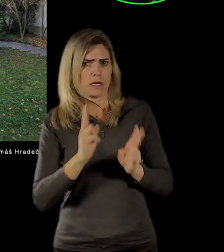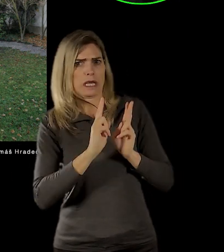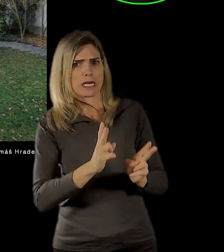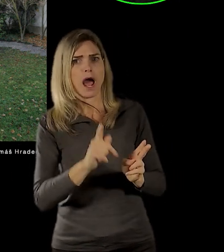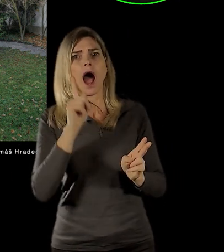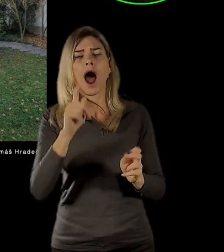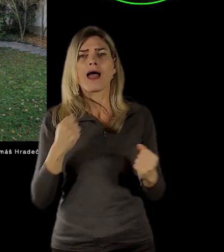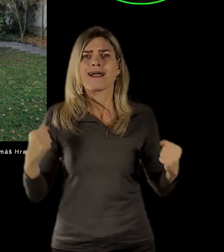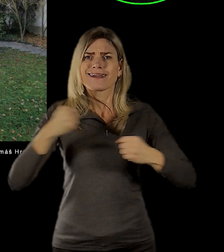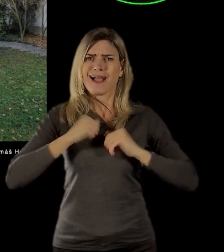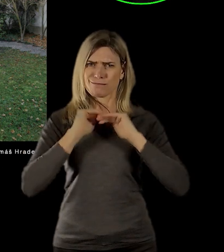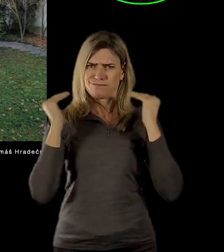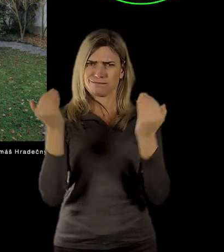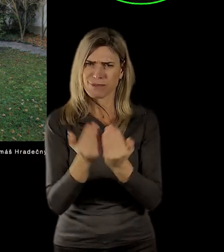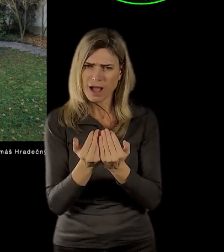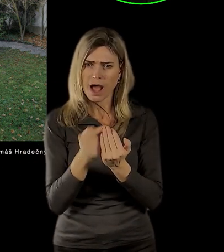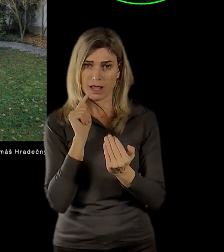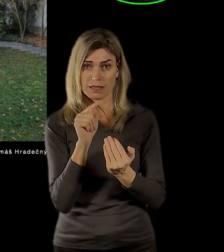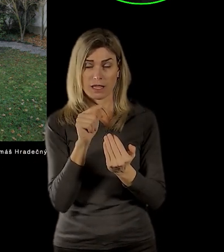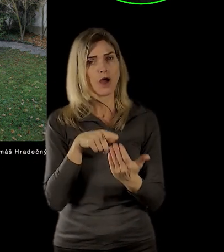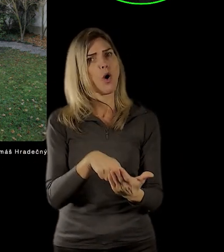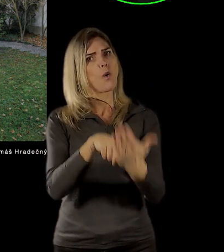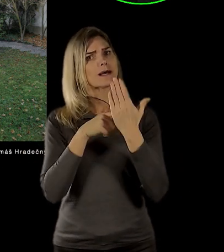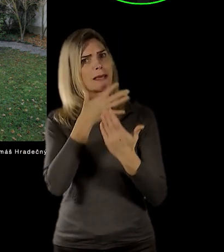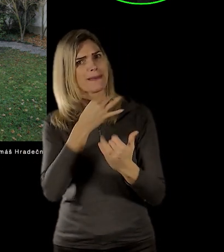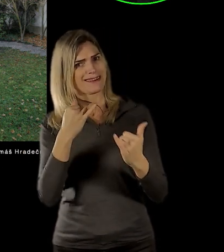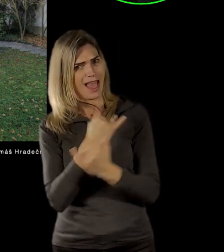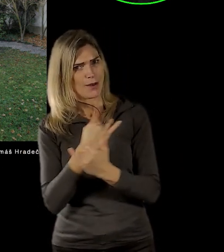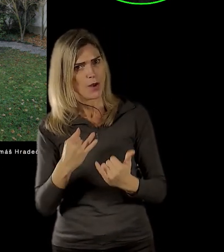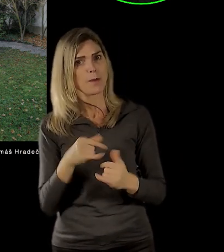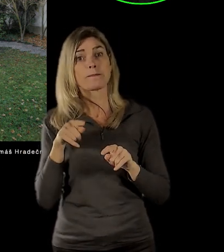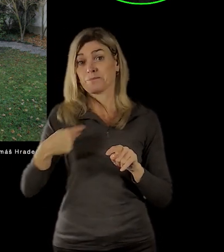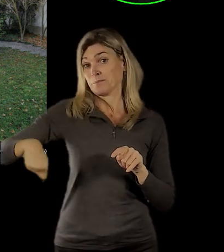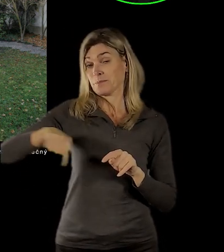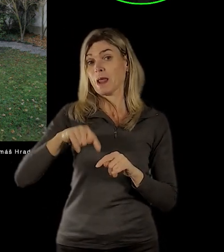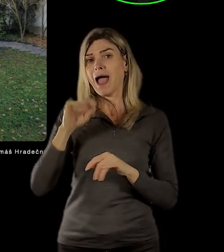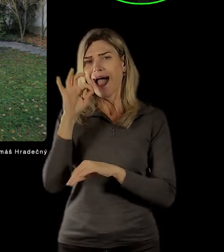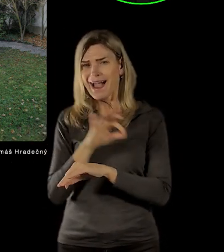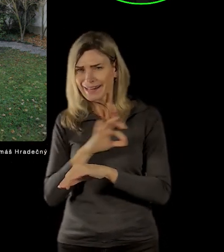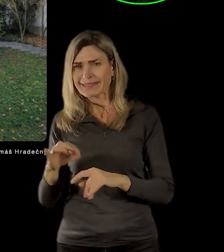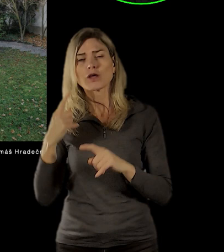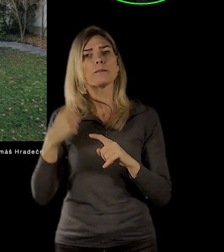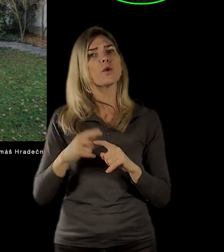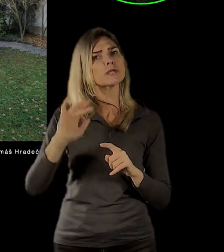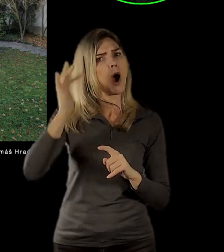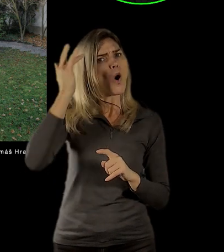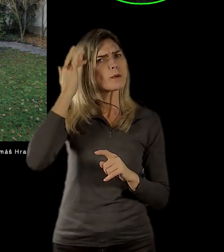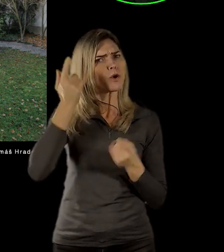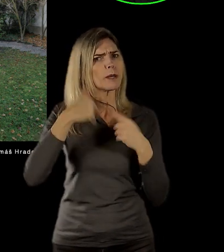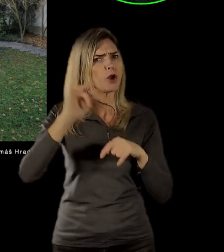tvář, tak na té se architekluje, objekti spolu s památkovou péčí